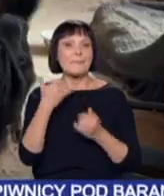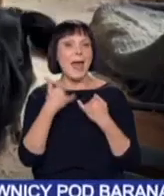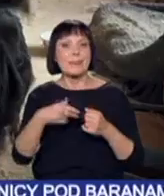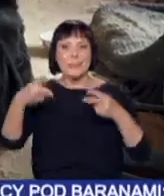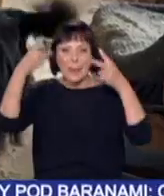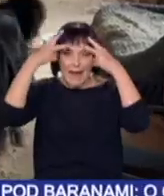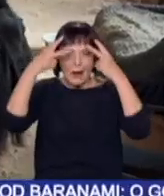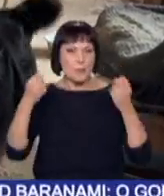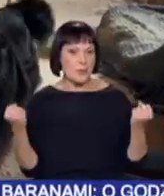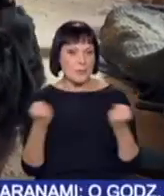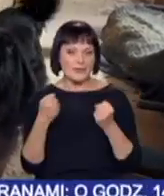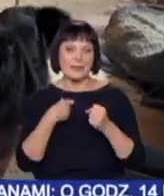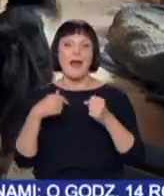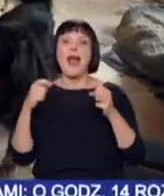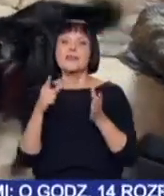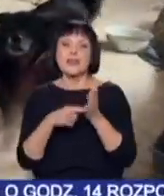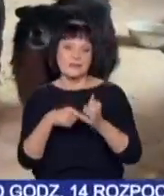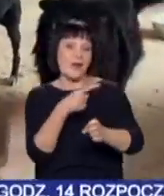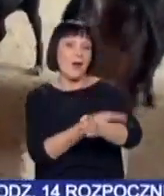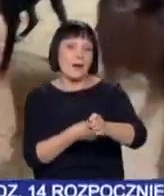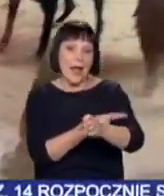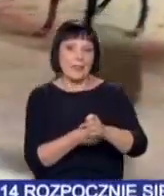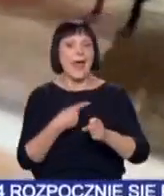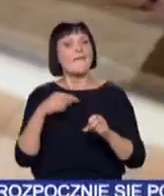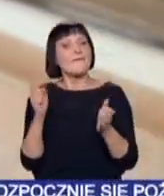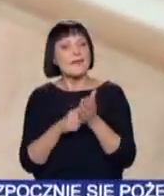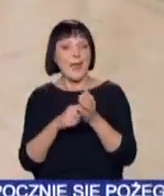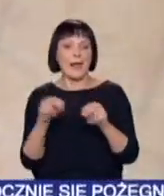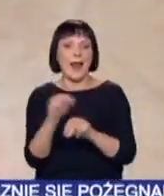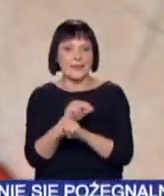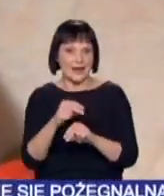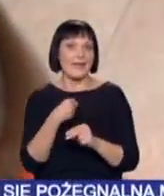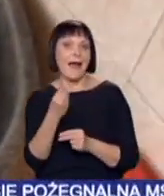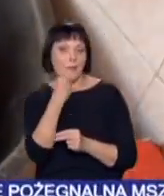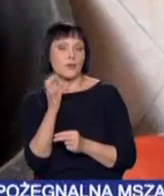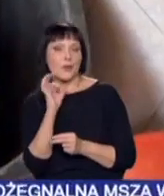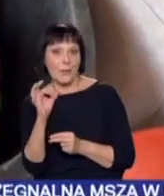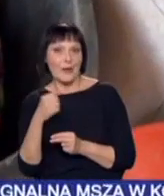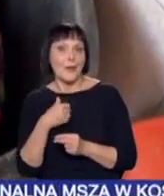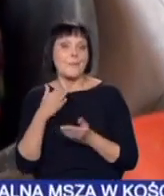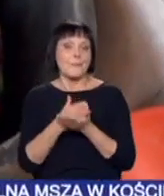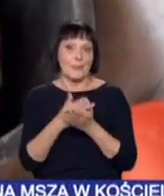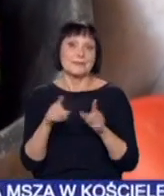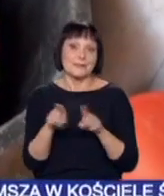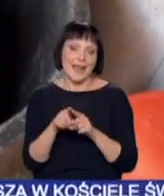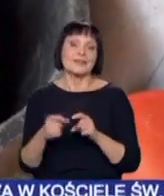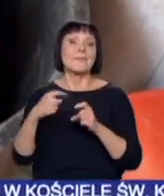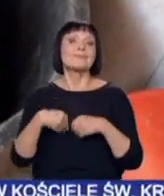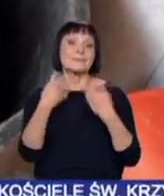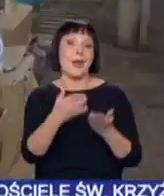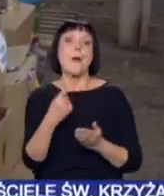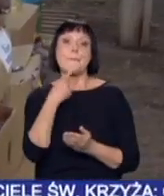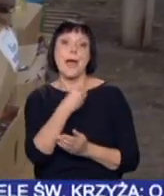traumami. Często poranione, wymagające leczenia i dobrej jakości karmy. Teraz jest w tym dziele pomocy także mała cegiełka z